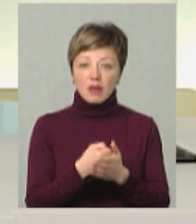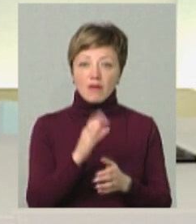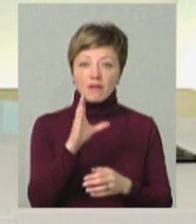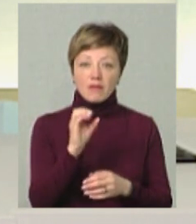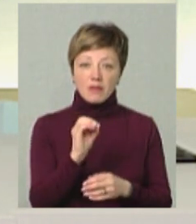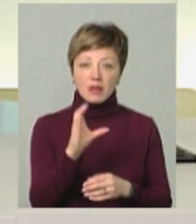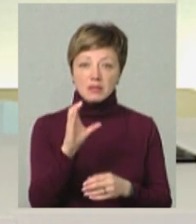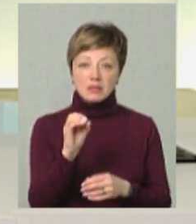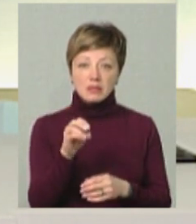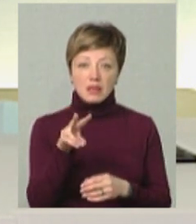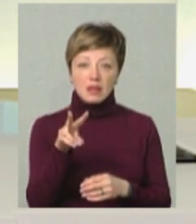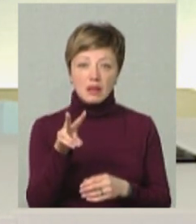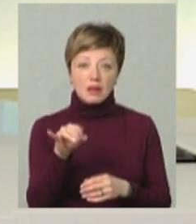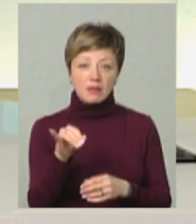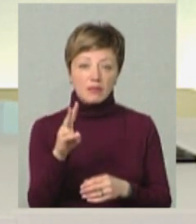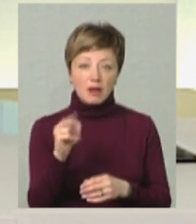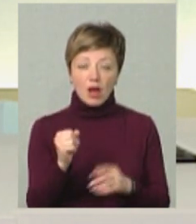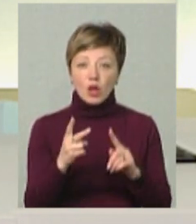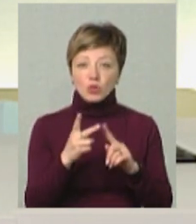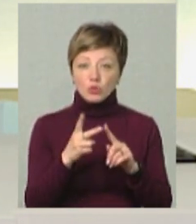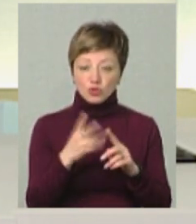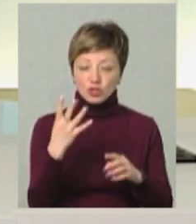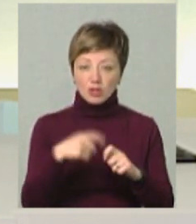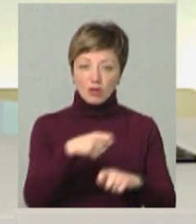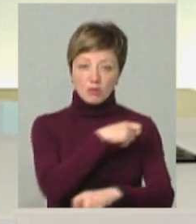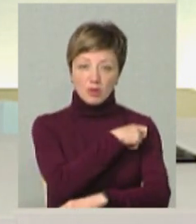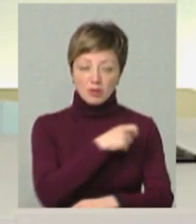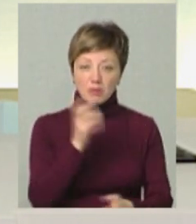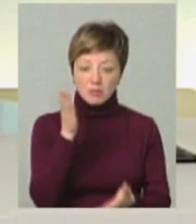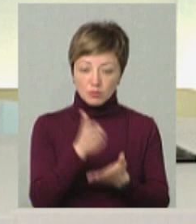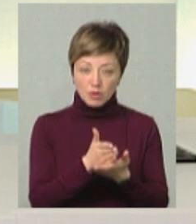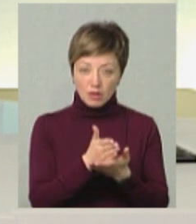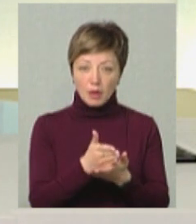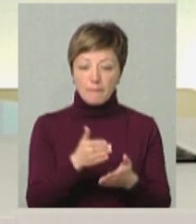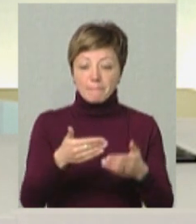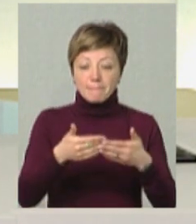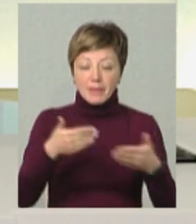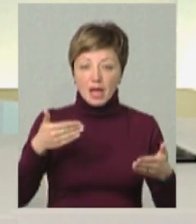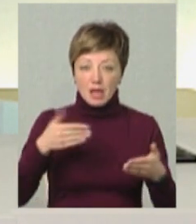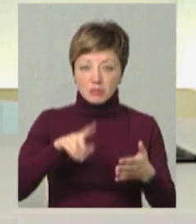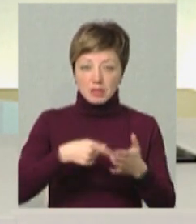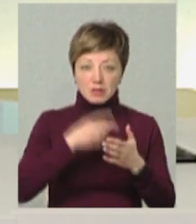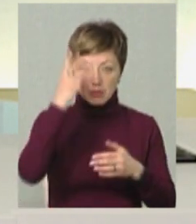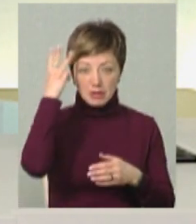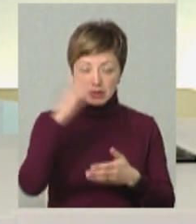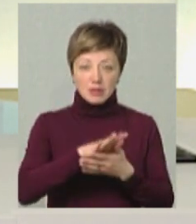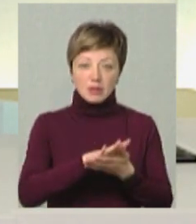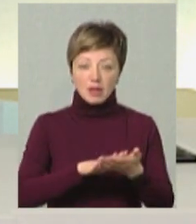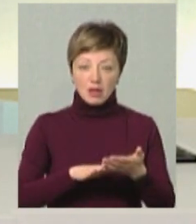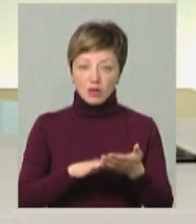Веселівка, це одна ділянка, інша ділянка 4 км першої категорії, безпосередньо перед містом Хмельницький, і далі в нас